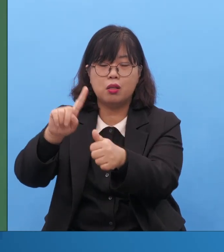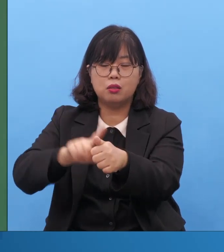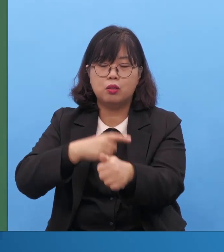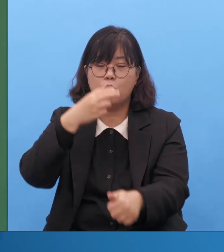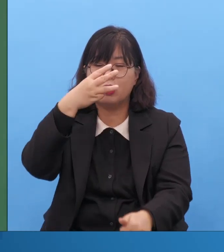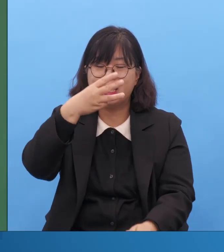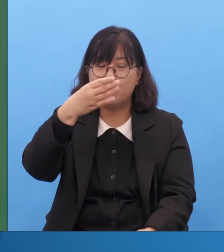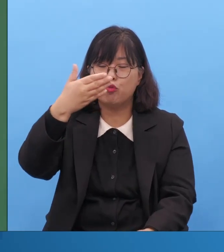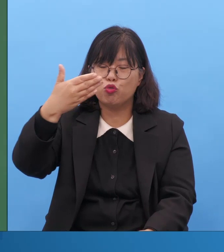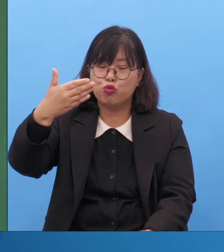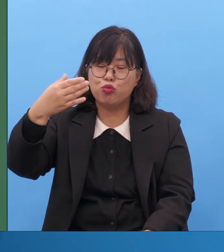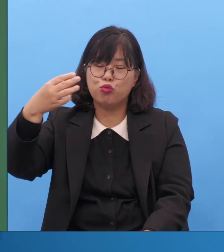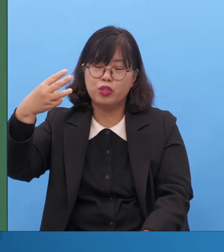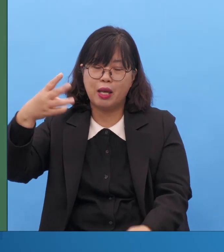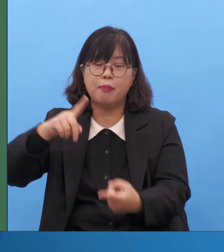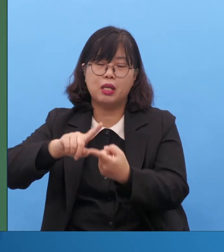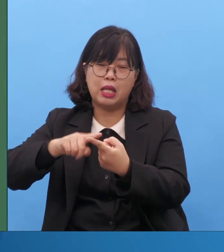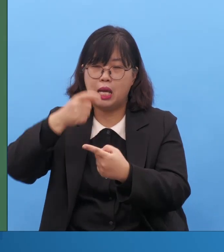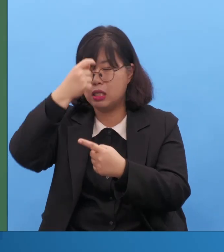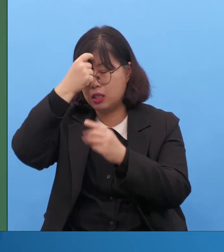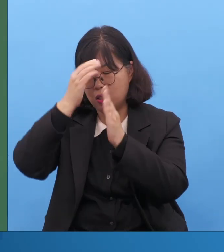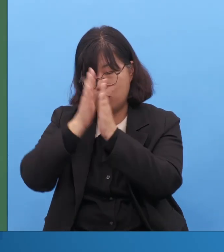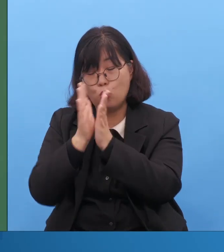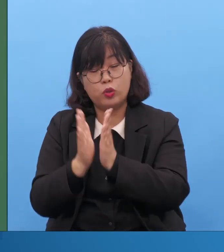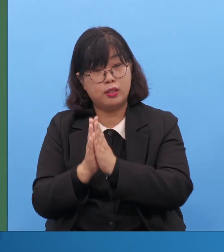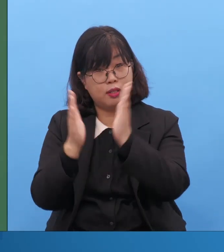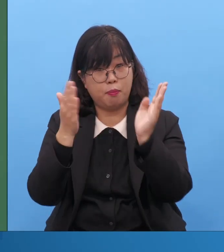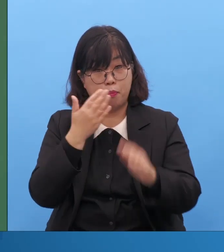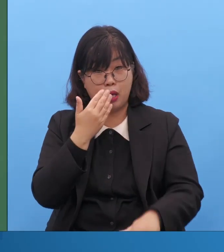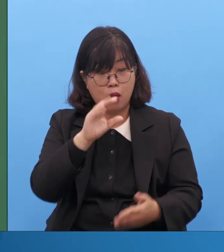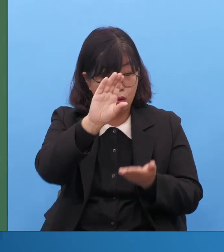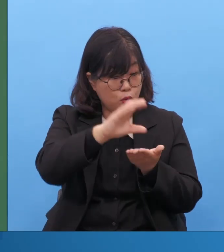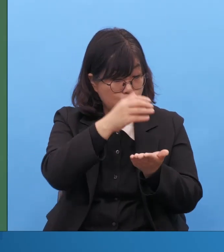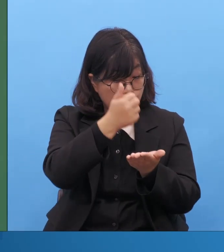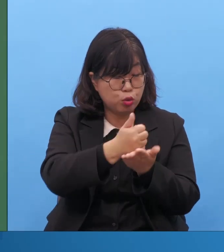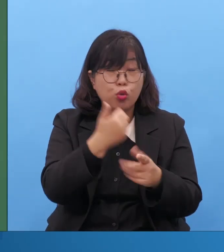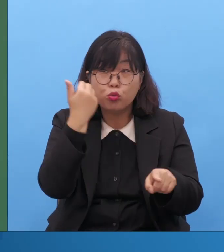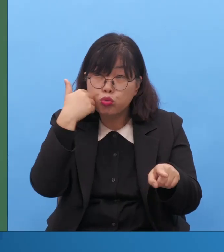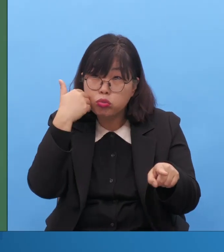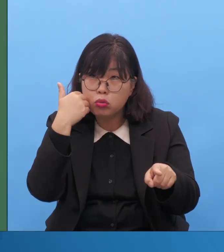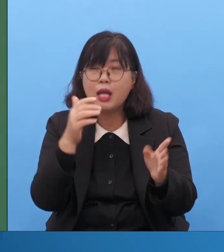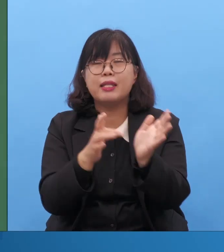그리스도가 누구냐 하는 거예요. 예수와 그리스도가 이 말이에요. 그리스도는 예수 그리스도 이렇게 말합니다.